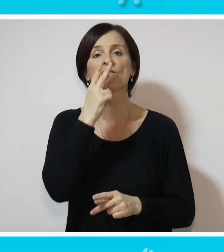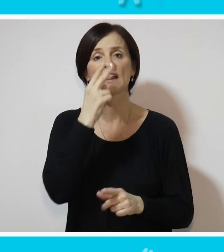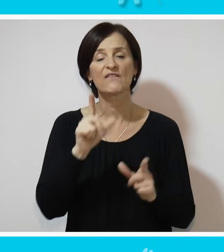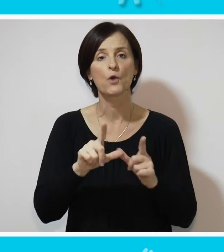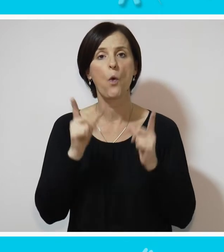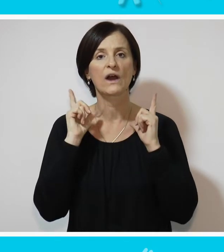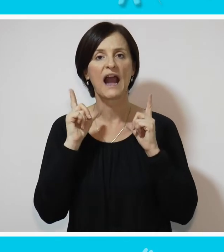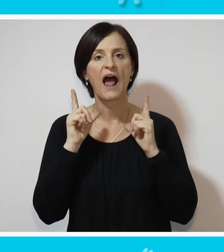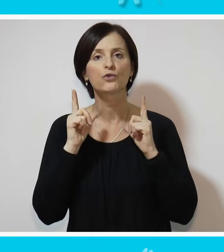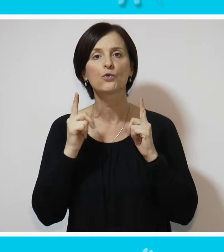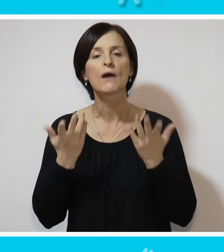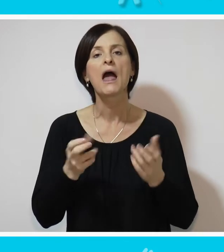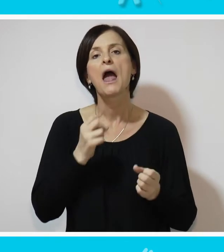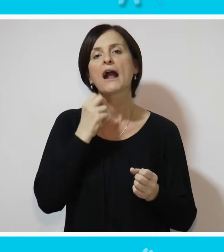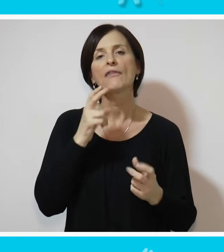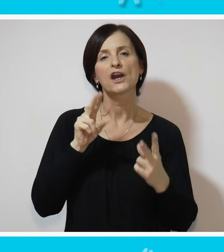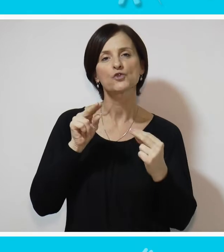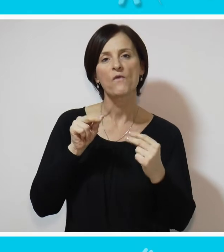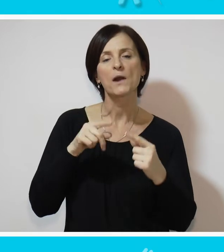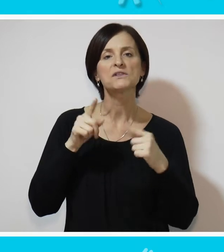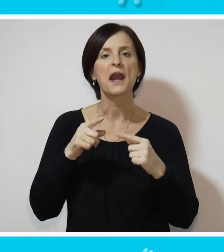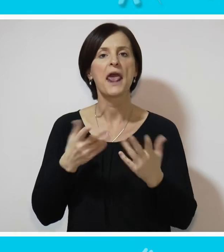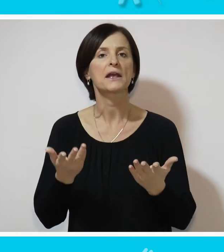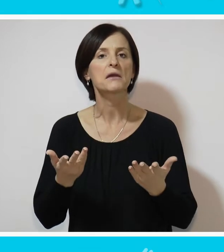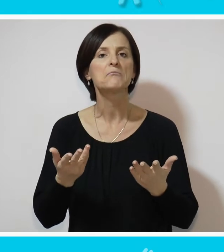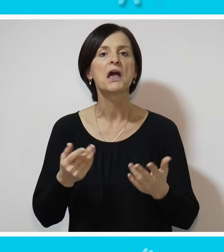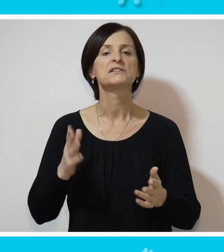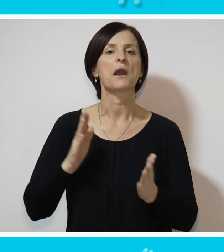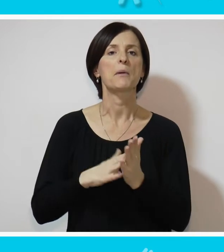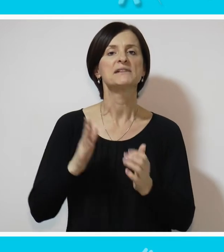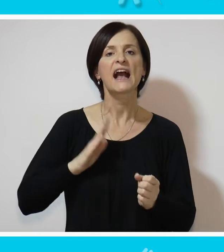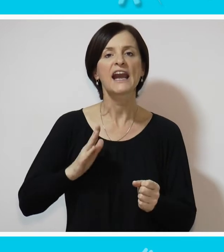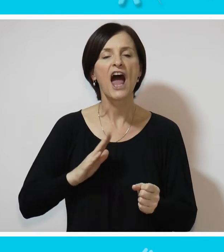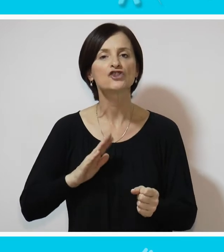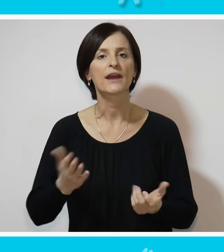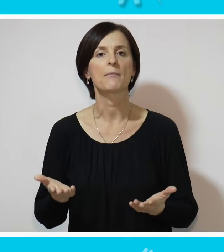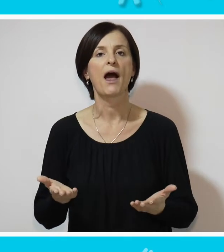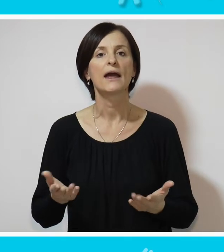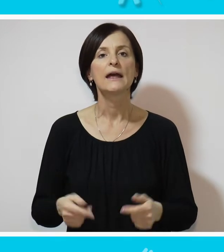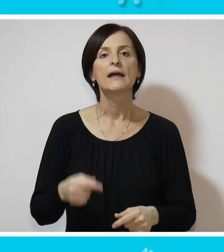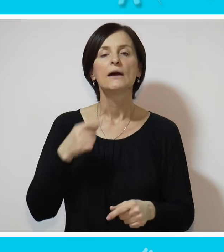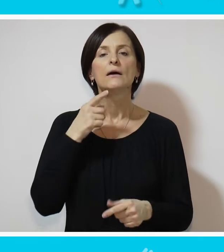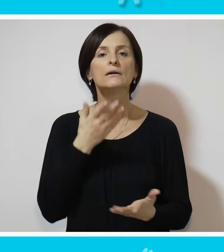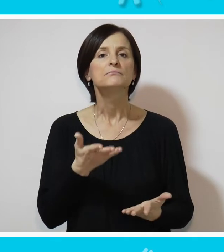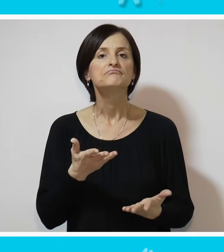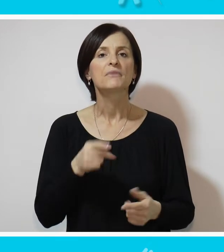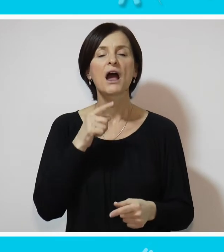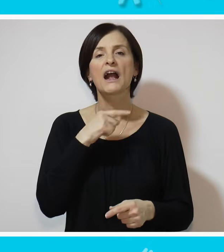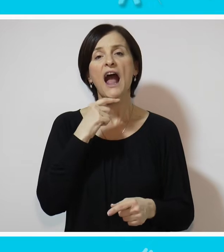vidljivi u gradu. Često kada razgovaramo na to temu ili sa nadležnima ili sa građanima,